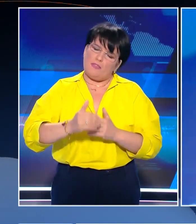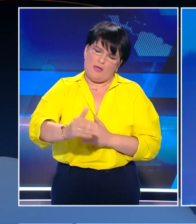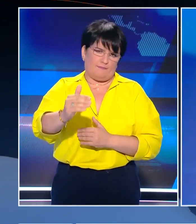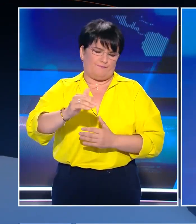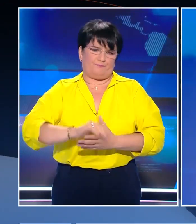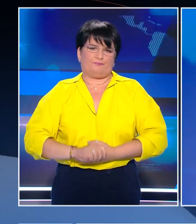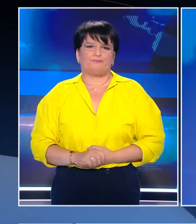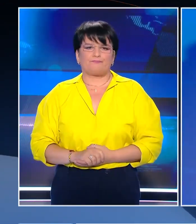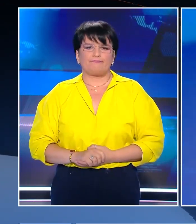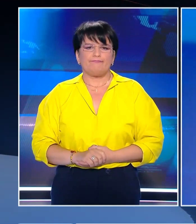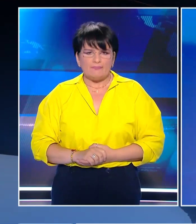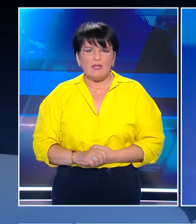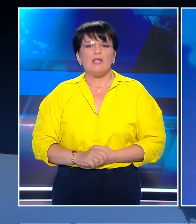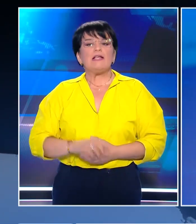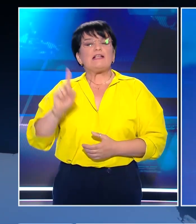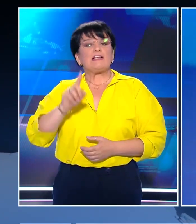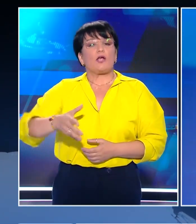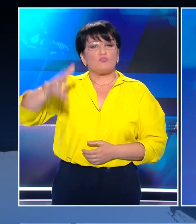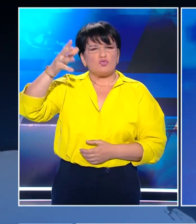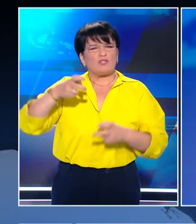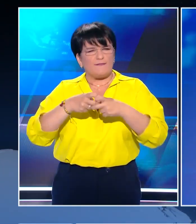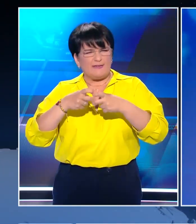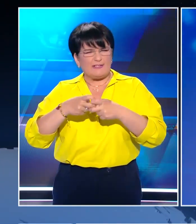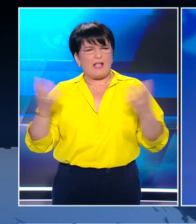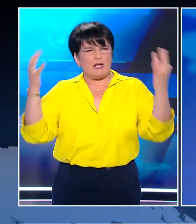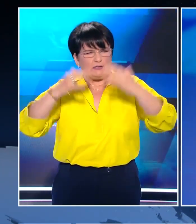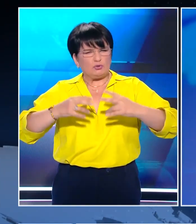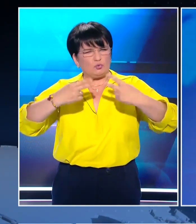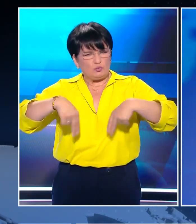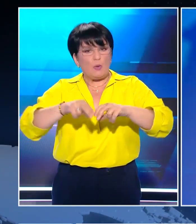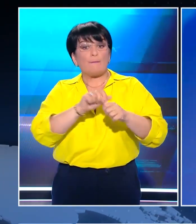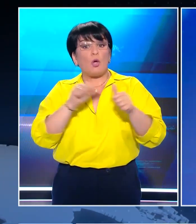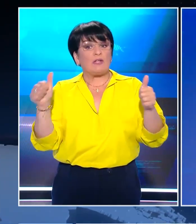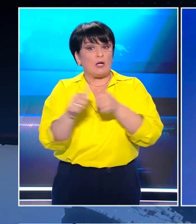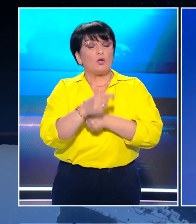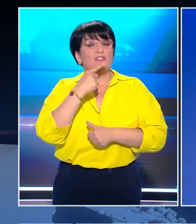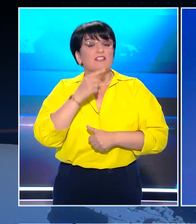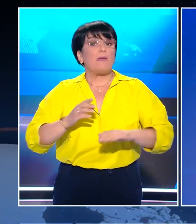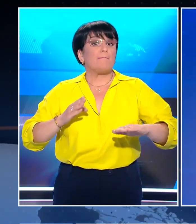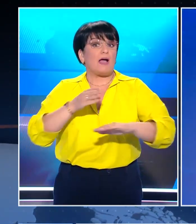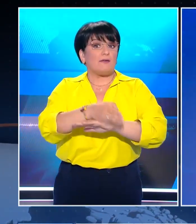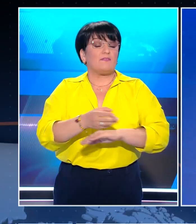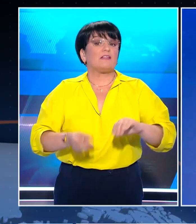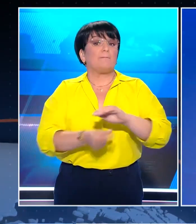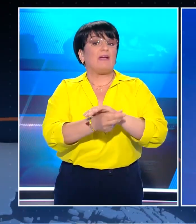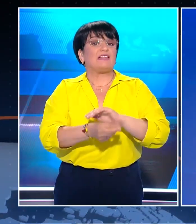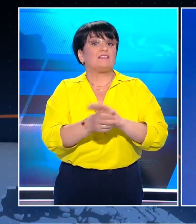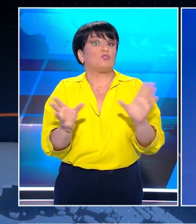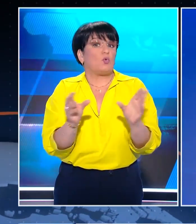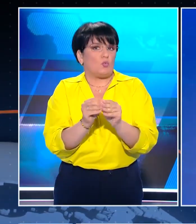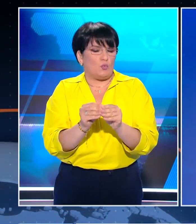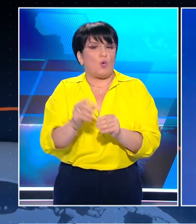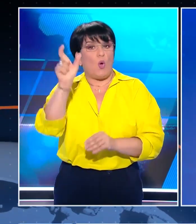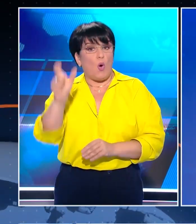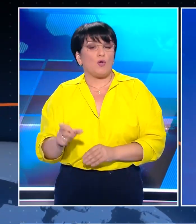Τις προτεραιότητες αλλά και τις παρεμβάσεις που χρειάζονται στο μεταναστευτικό θα θέσει ο Κυριάκος Μητσοτάκης στη Συνοδοκορυφή στις Βρυξέλλες. Ο